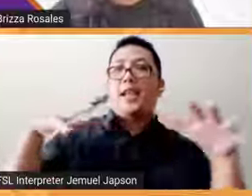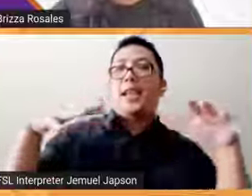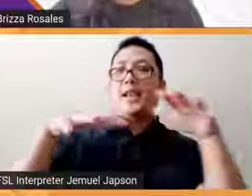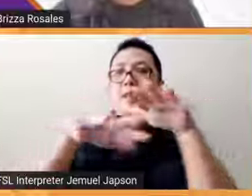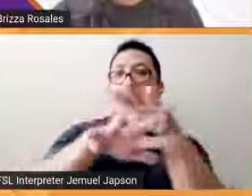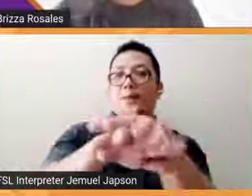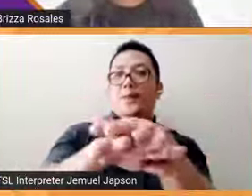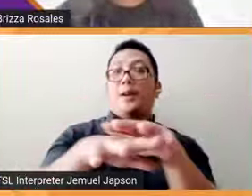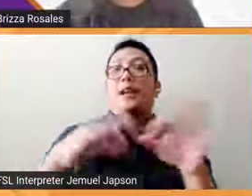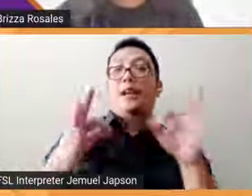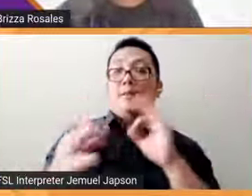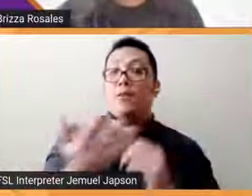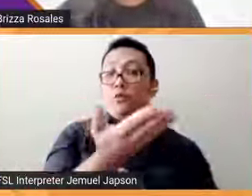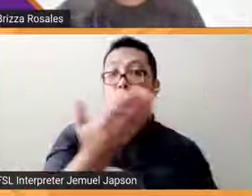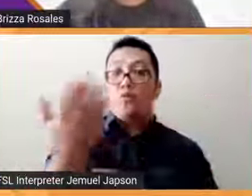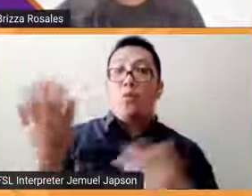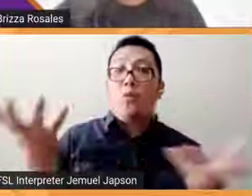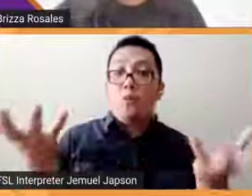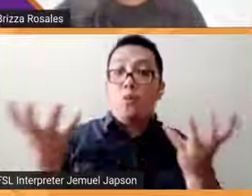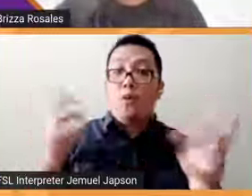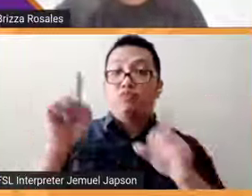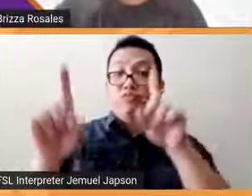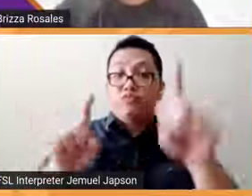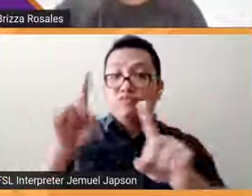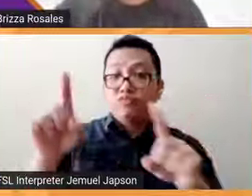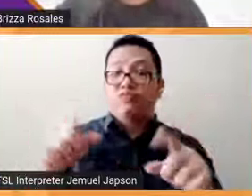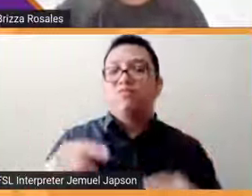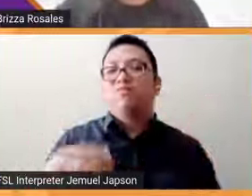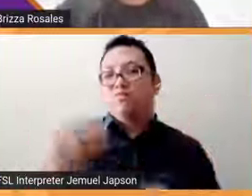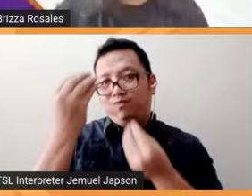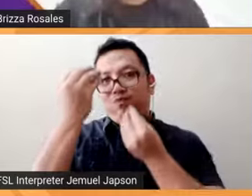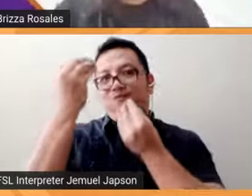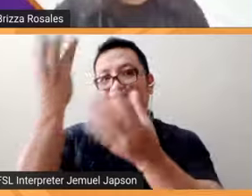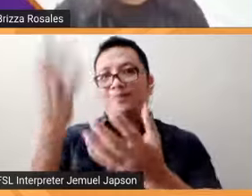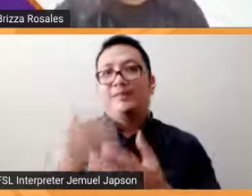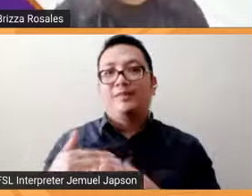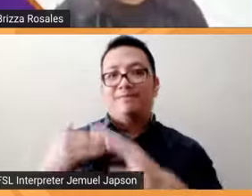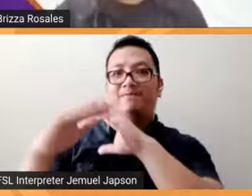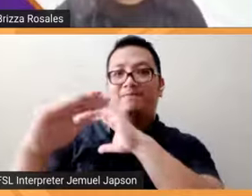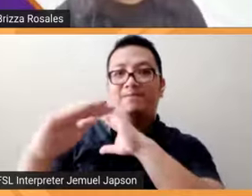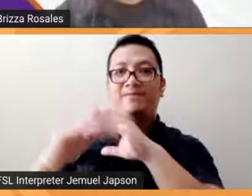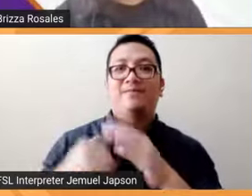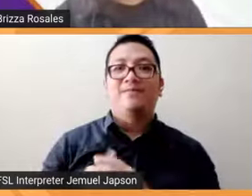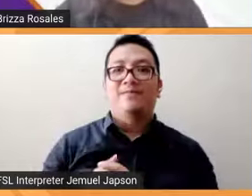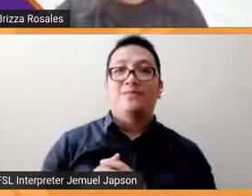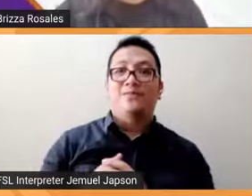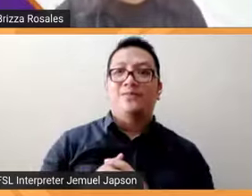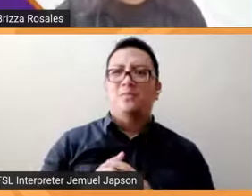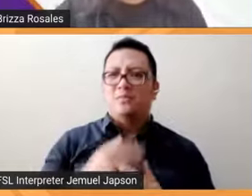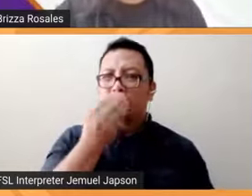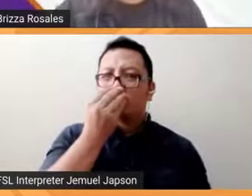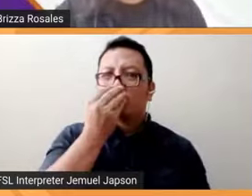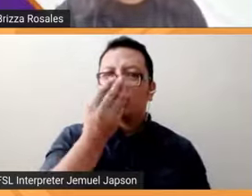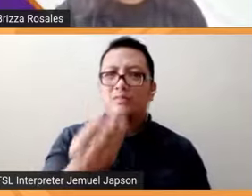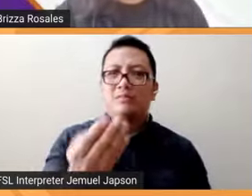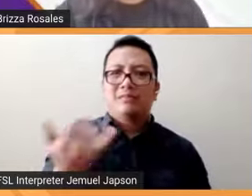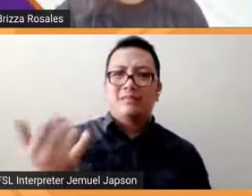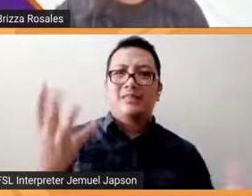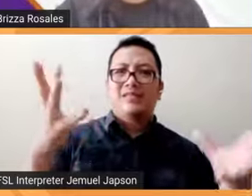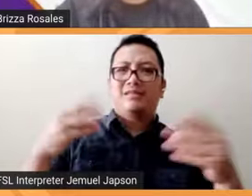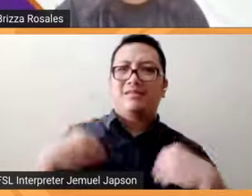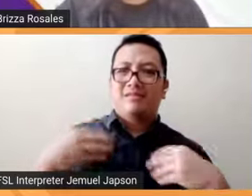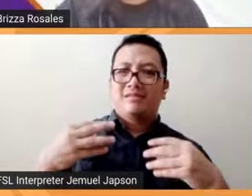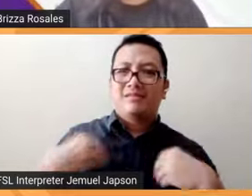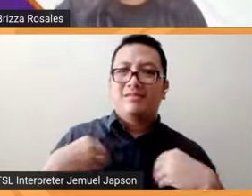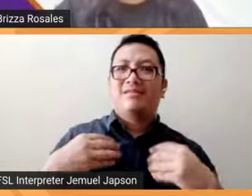kung mayroon po kayong mga kanungan pa shout out naman po dyan kasi parang konti po yung nare-receive namin shout